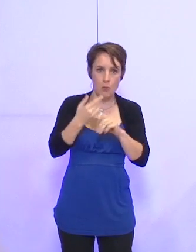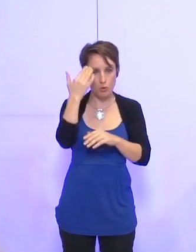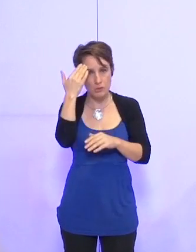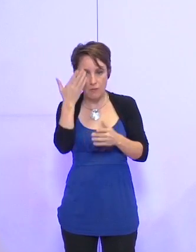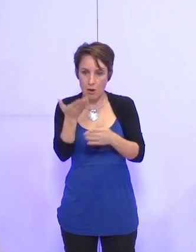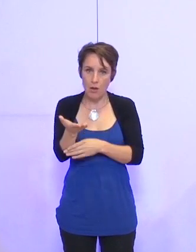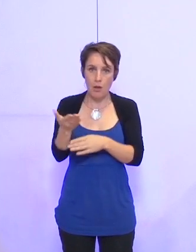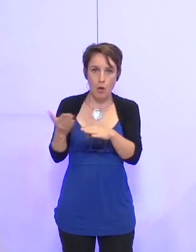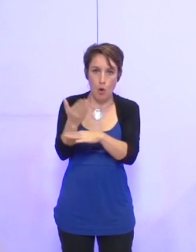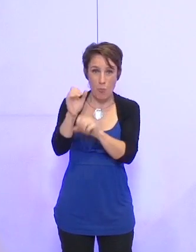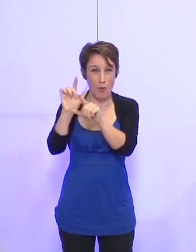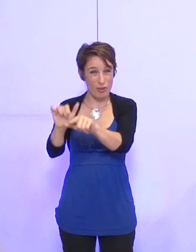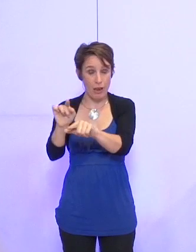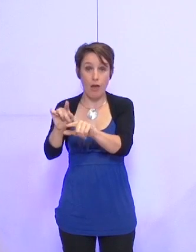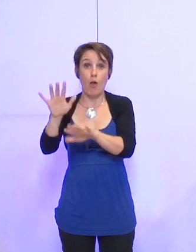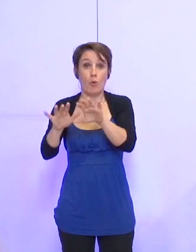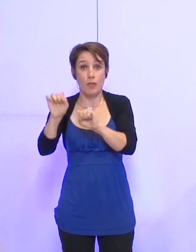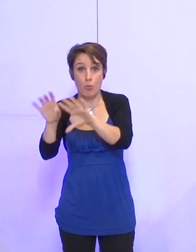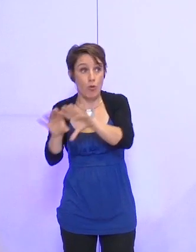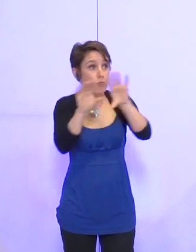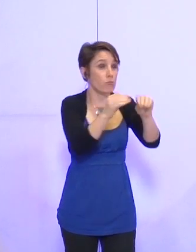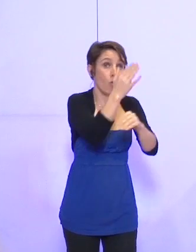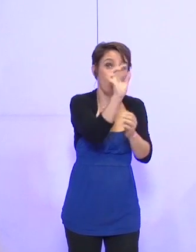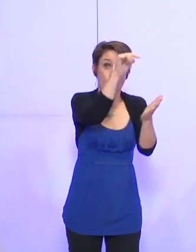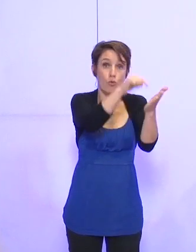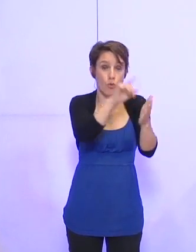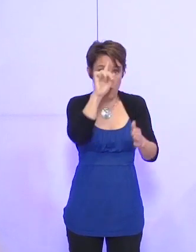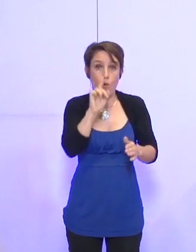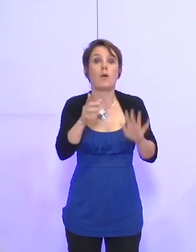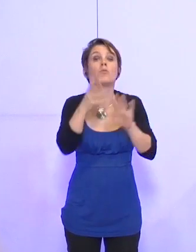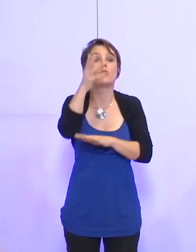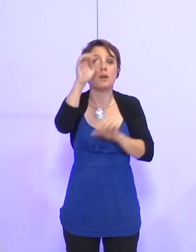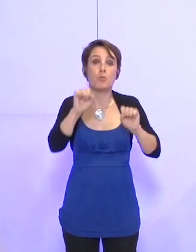pas voir le jour ailleurs, s'il devait changer de lieu.